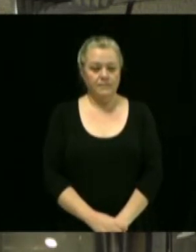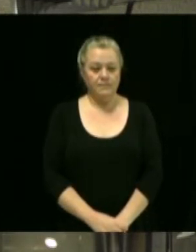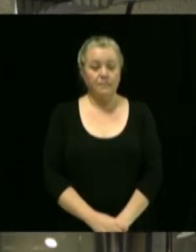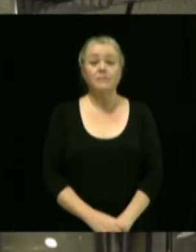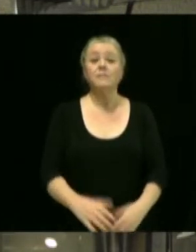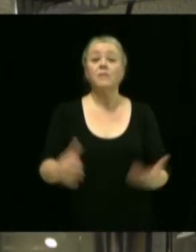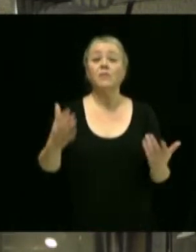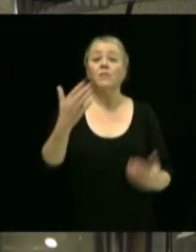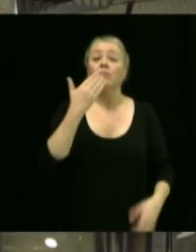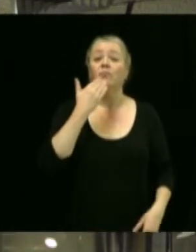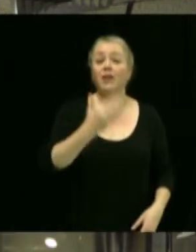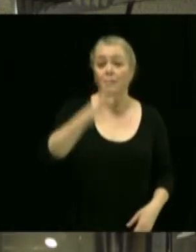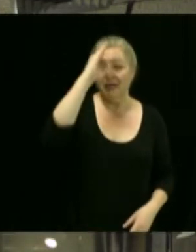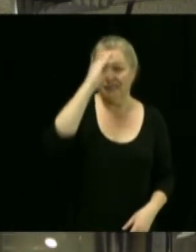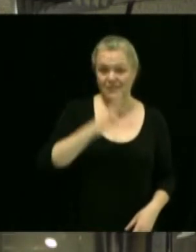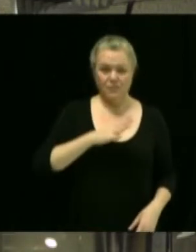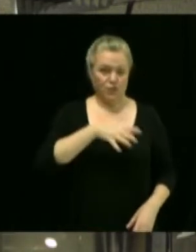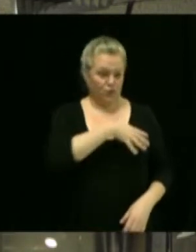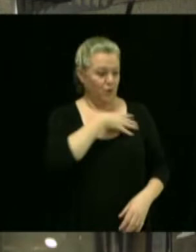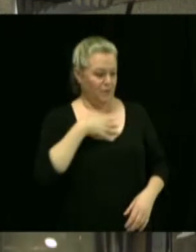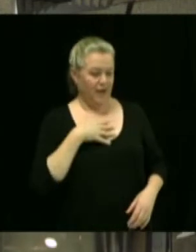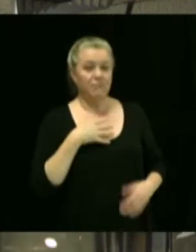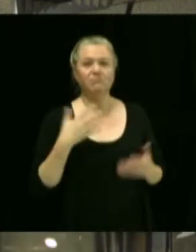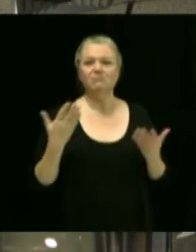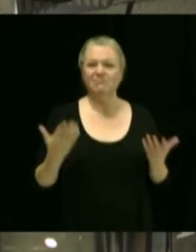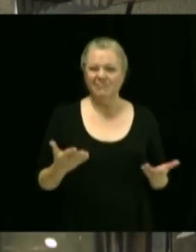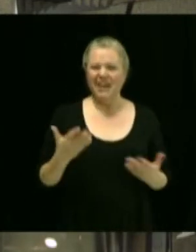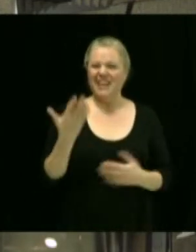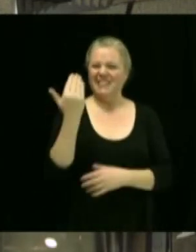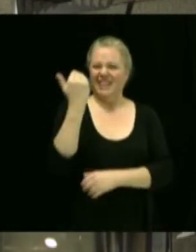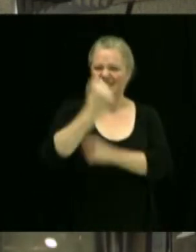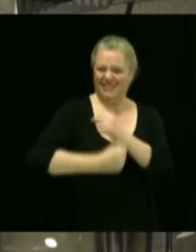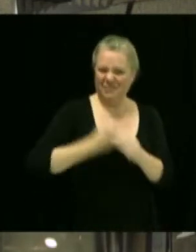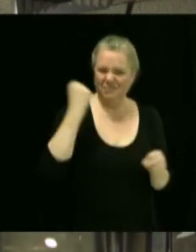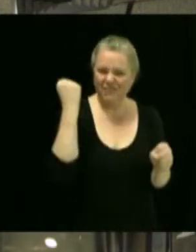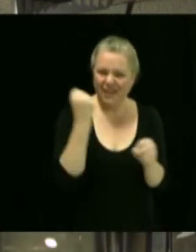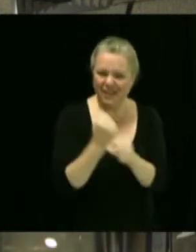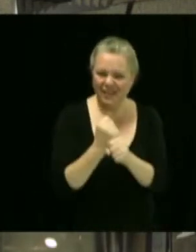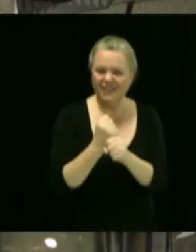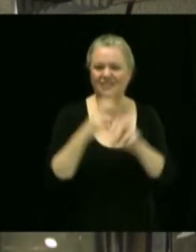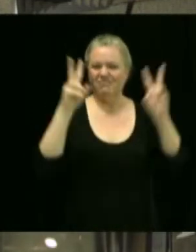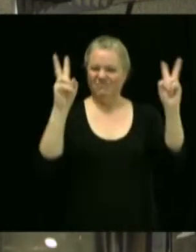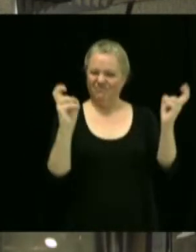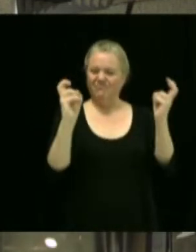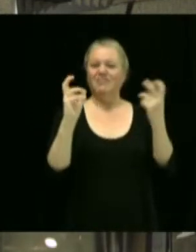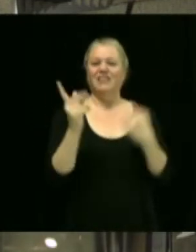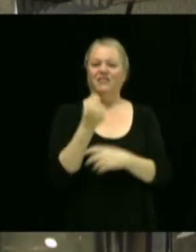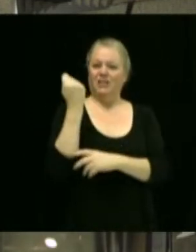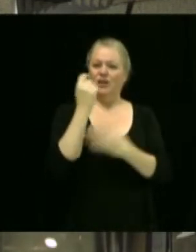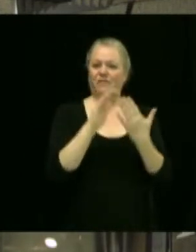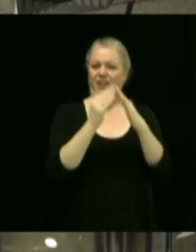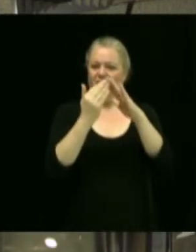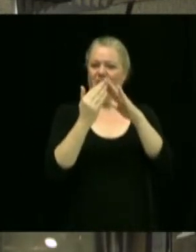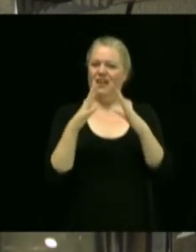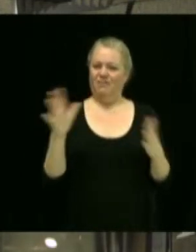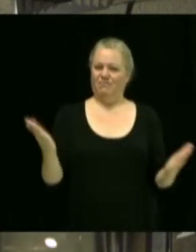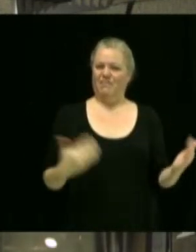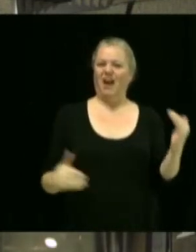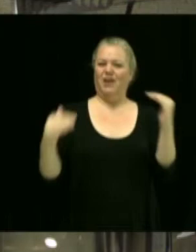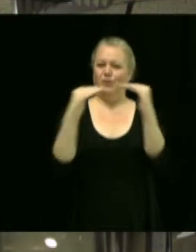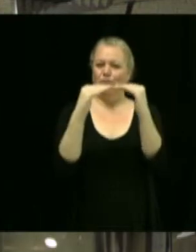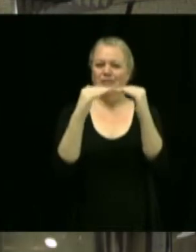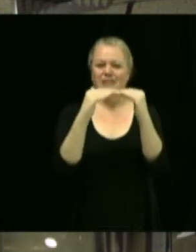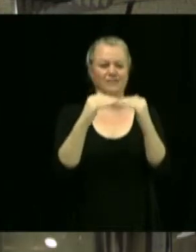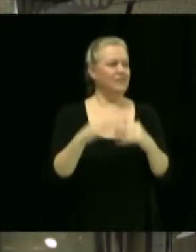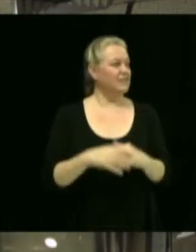Merci M. le maire, effectivement 15e édition de Victoria-Ville-Ville inclusive. Et si vous le permettez, M. le maire, je la dédie à Bill